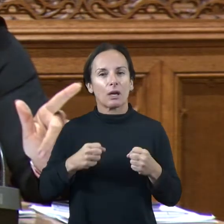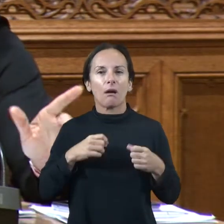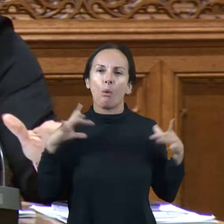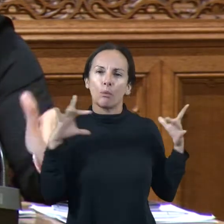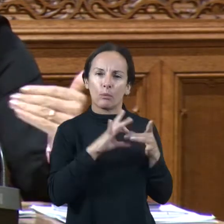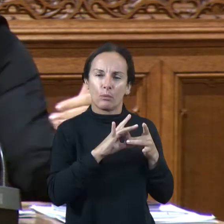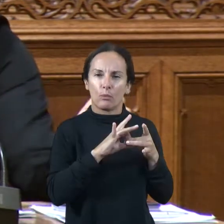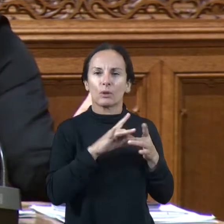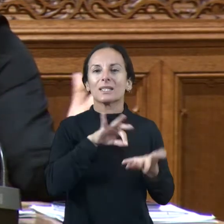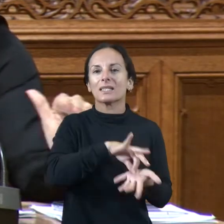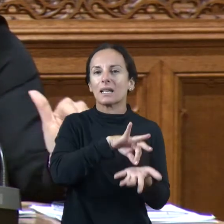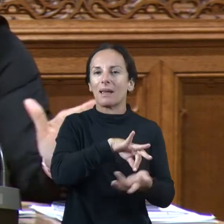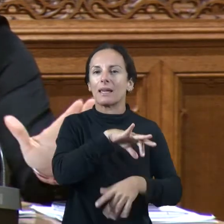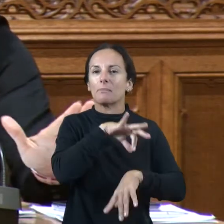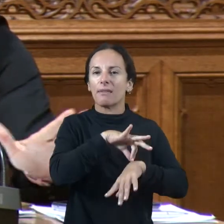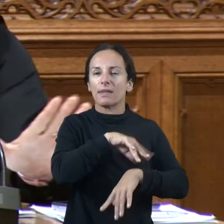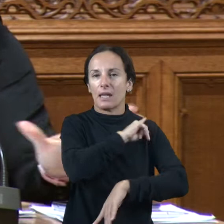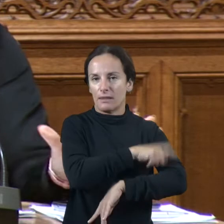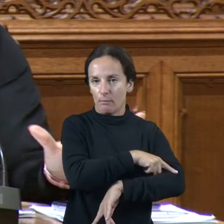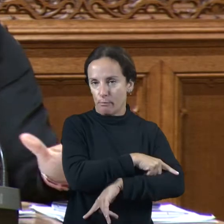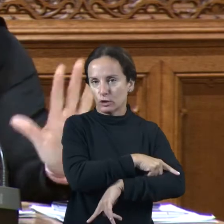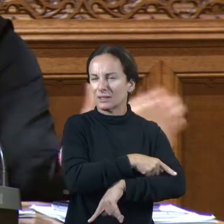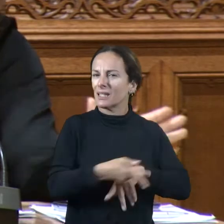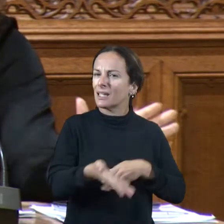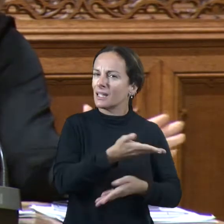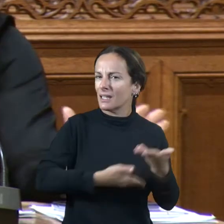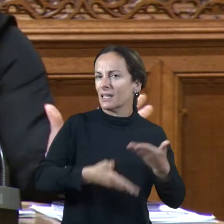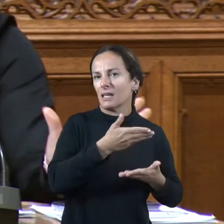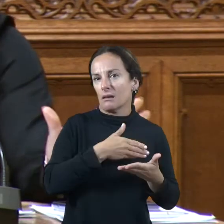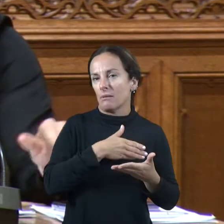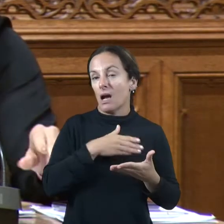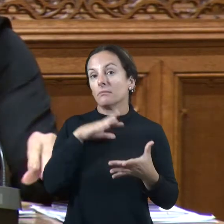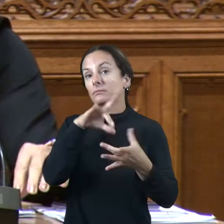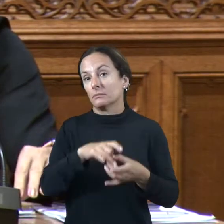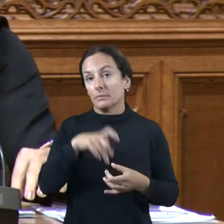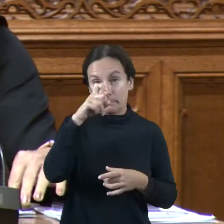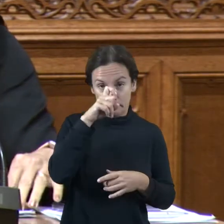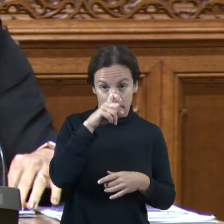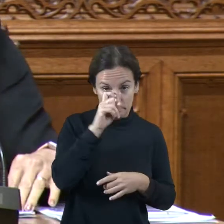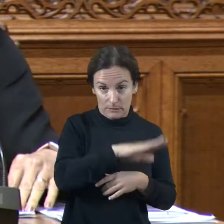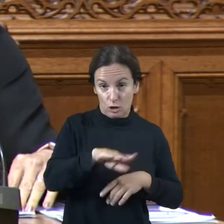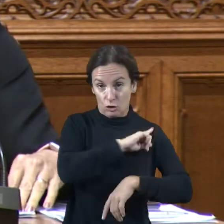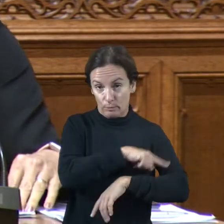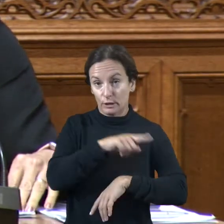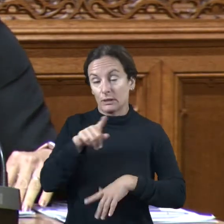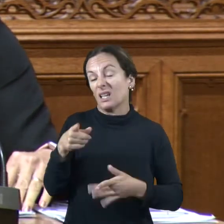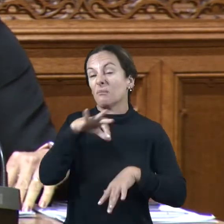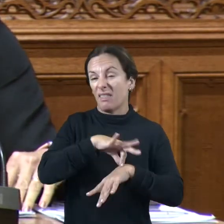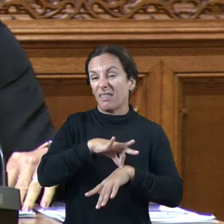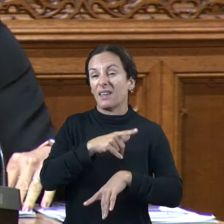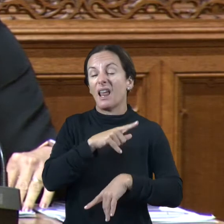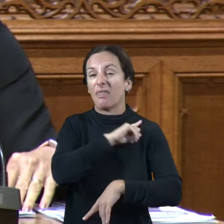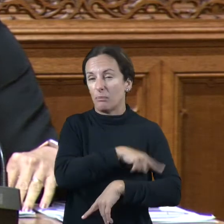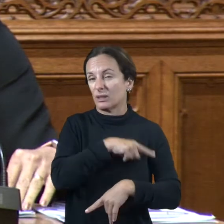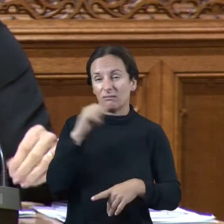de medicina esportiva la direcció insular d'esports consta de dos serveis per una banda esport basi i per l'altra medicina esportiva i bueno en un bon